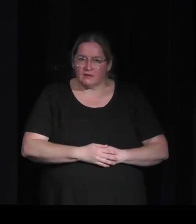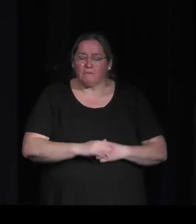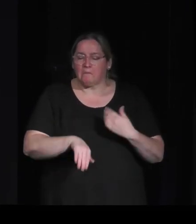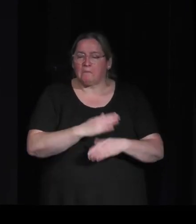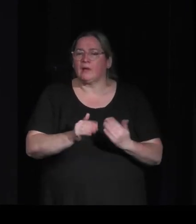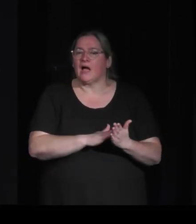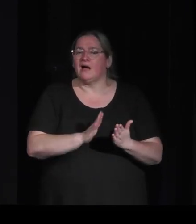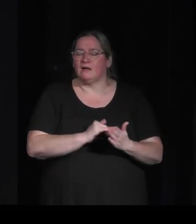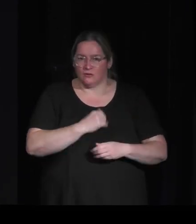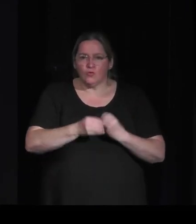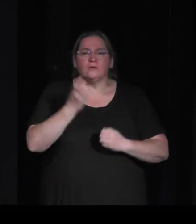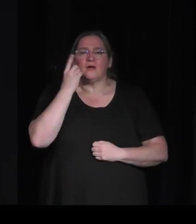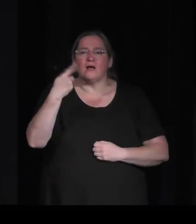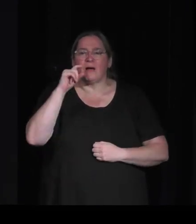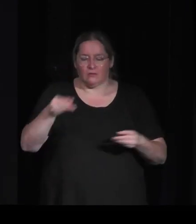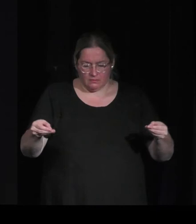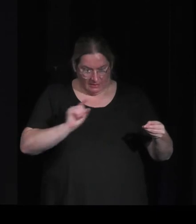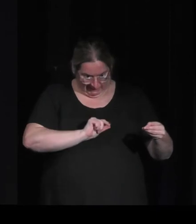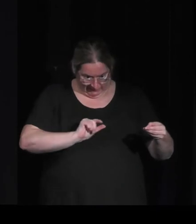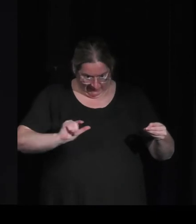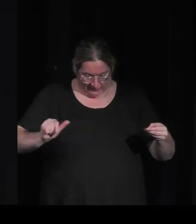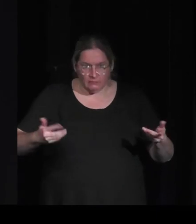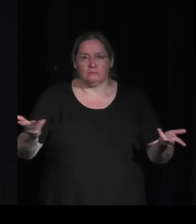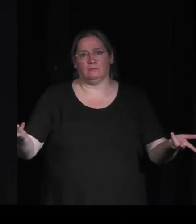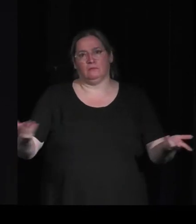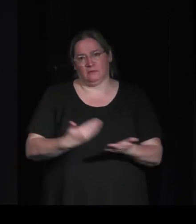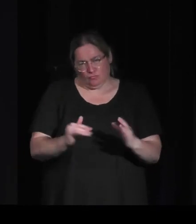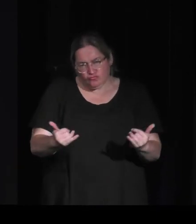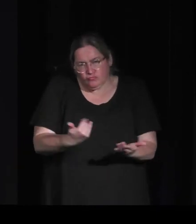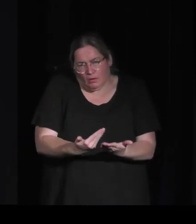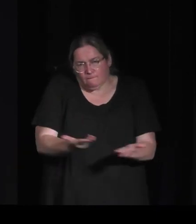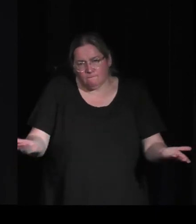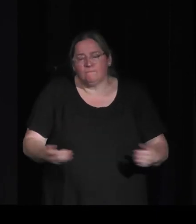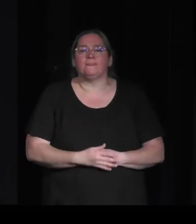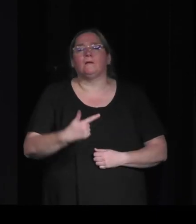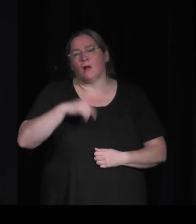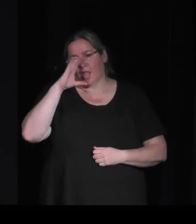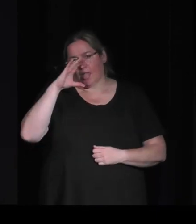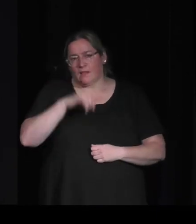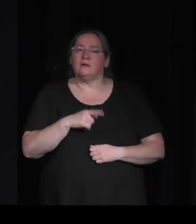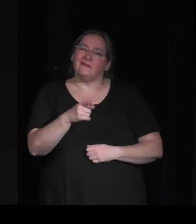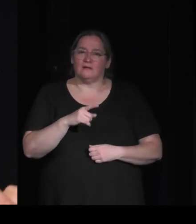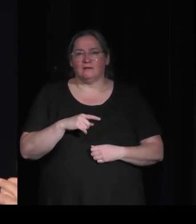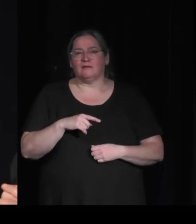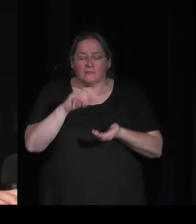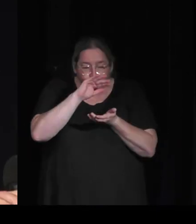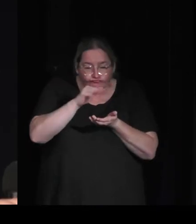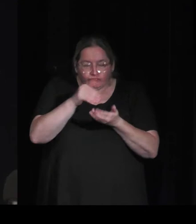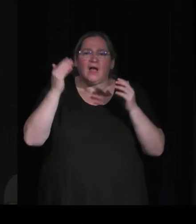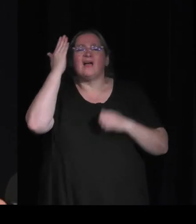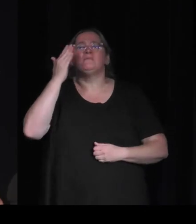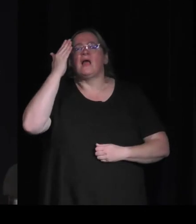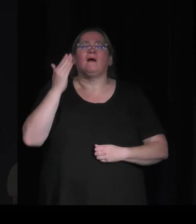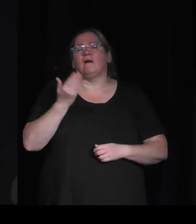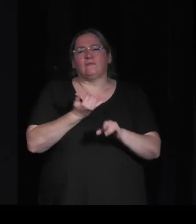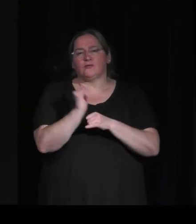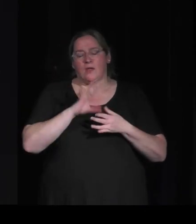ils ont une tablette elles sont très importantes et donc moi je m'étais intéressé à ça c'est dire c'est quoi leur rapport et leur rapport c'est